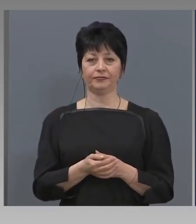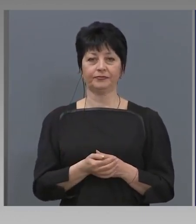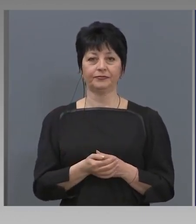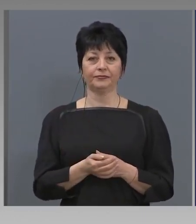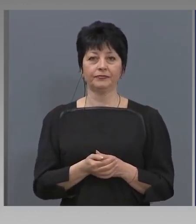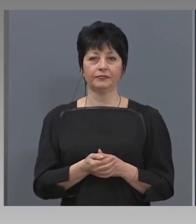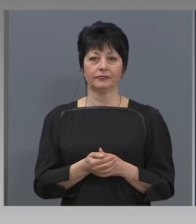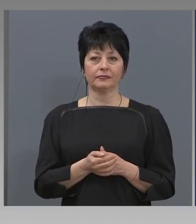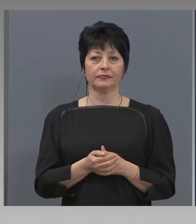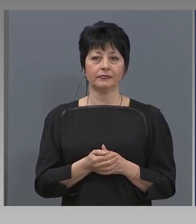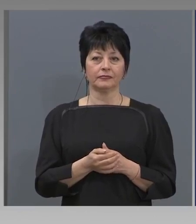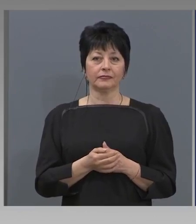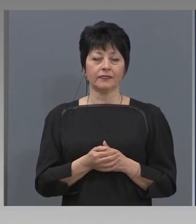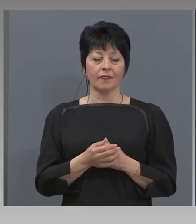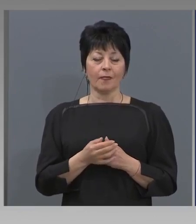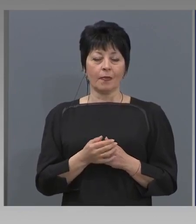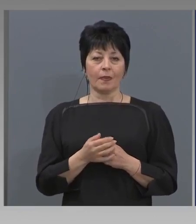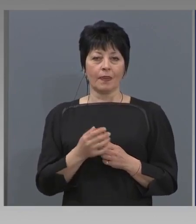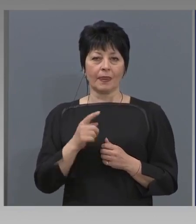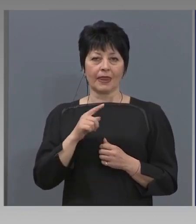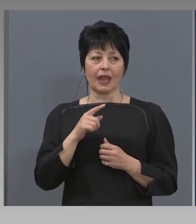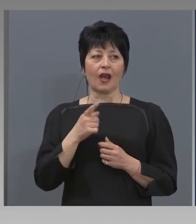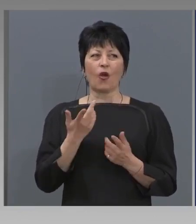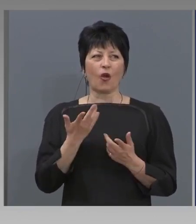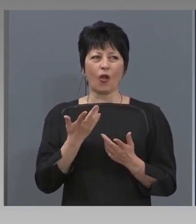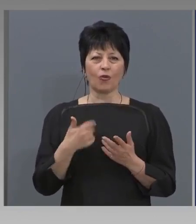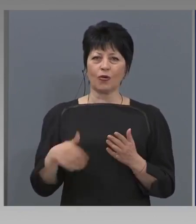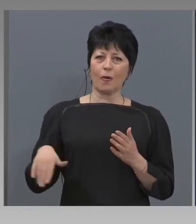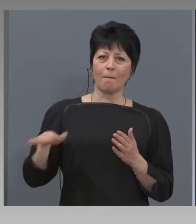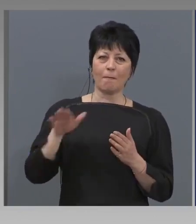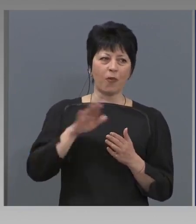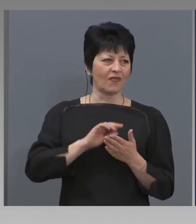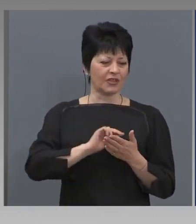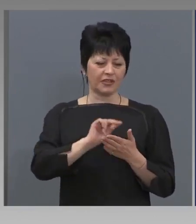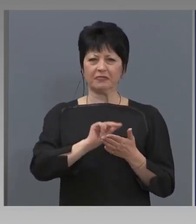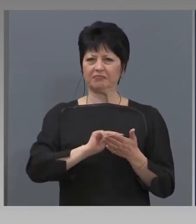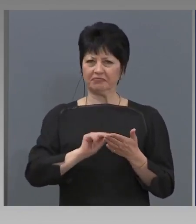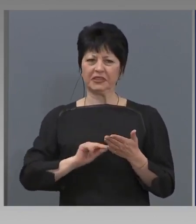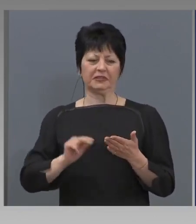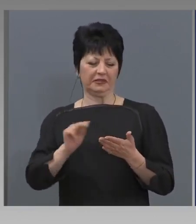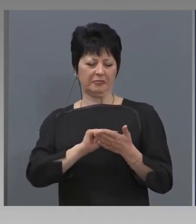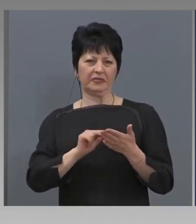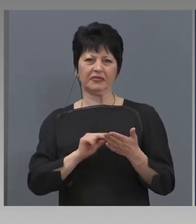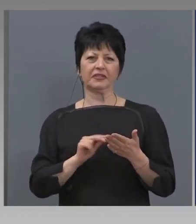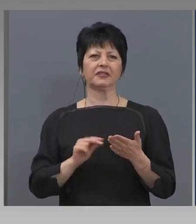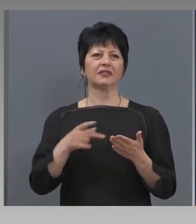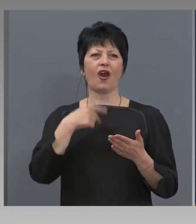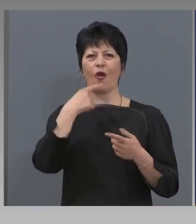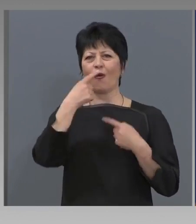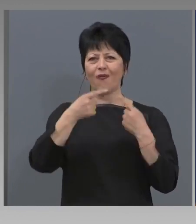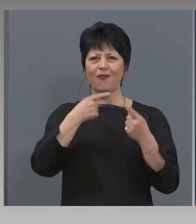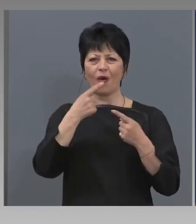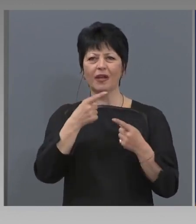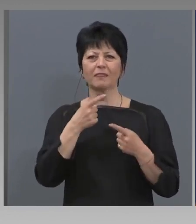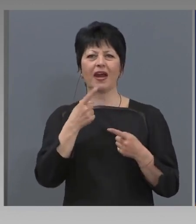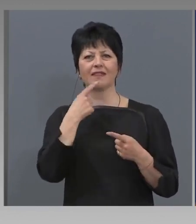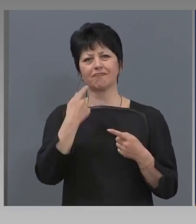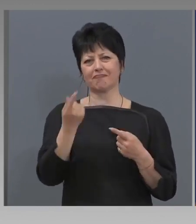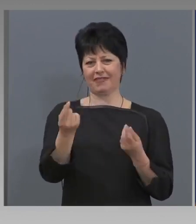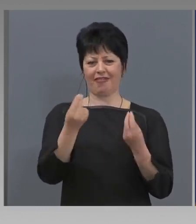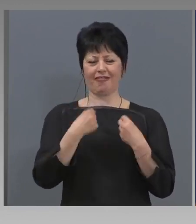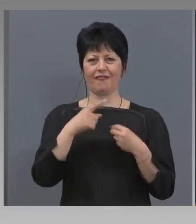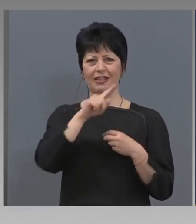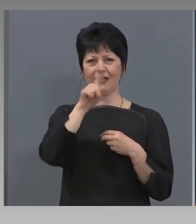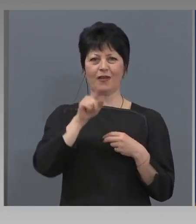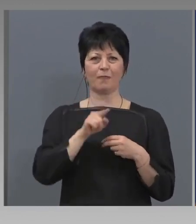Един въпрос е към министър Сачева. Ние, колкото по-чество имаме на вас, пишете, вие по-чество въпроси ни зададете, като интервю си го изкарваме. Някакъм. ние си възмем